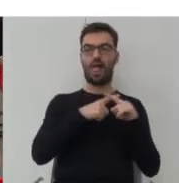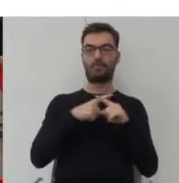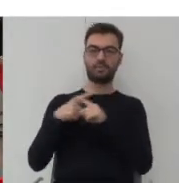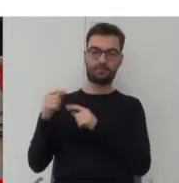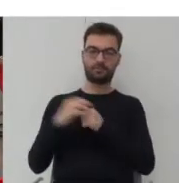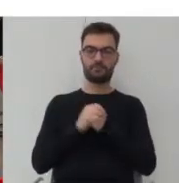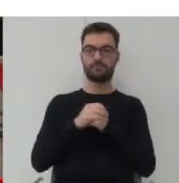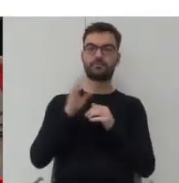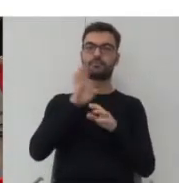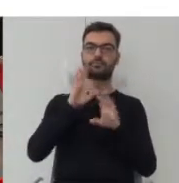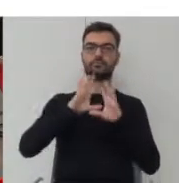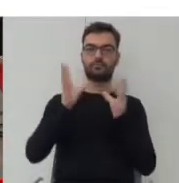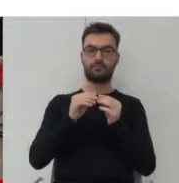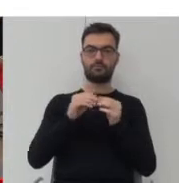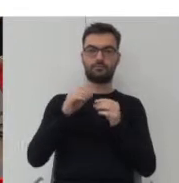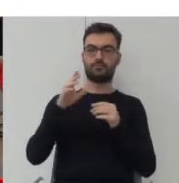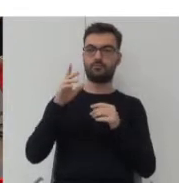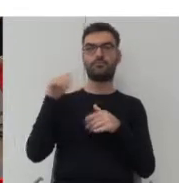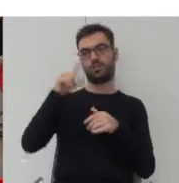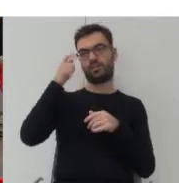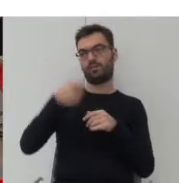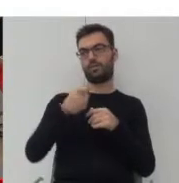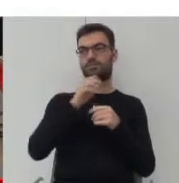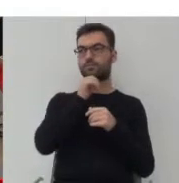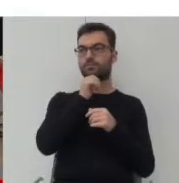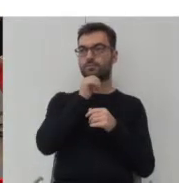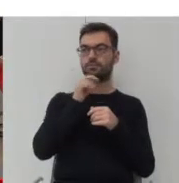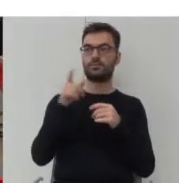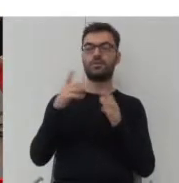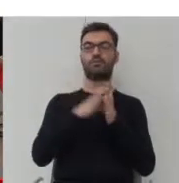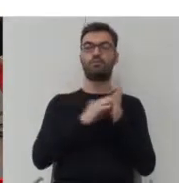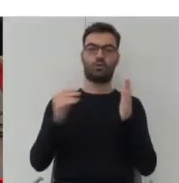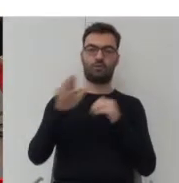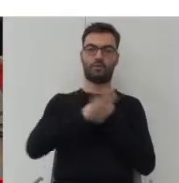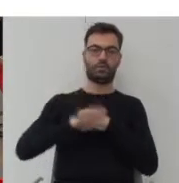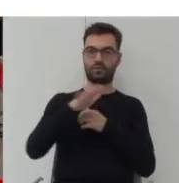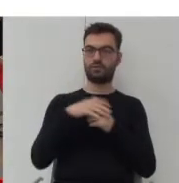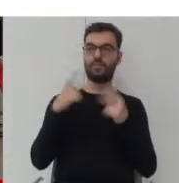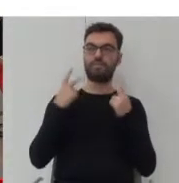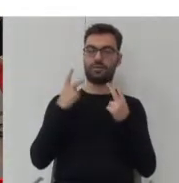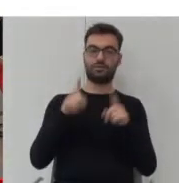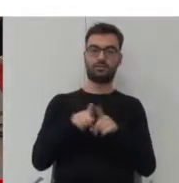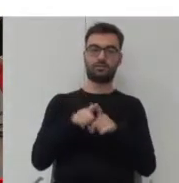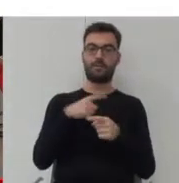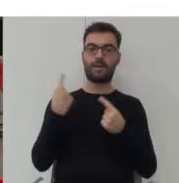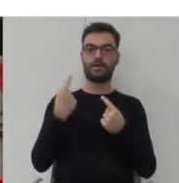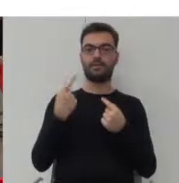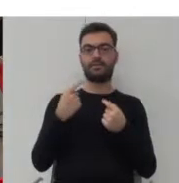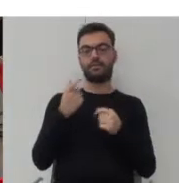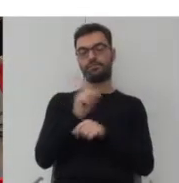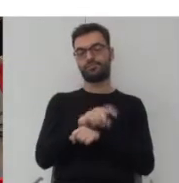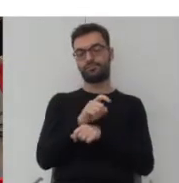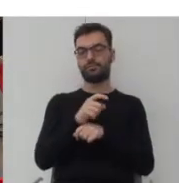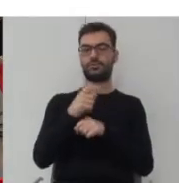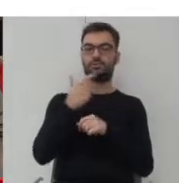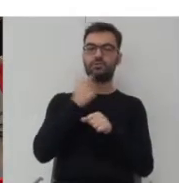chyba wszyscy możemy określić jako przestrzeń wzorcową. I to też jest ważne, że my tak bardzo banalizujemy pojęcie